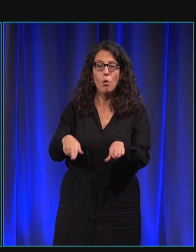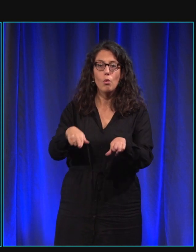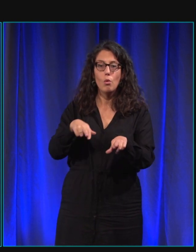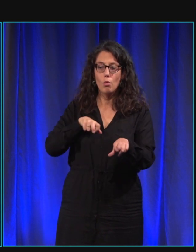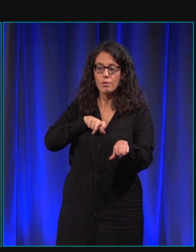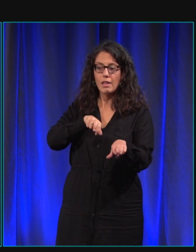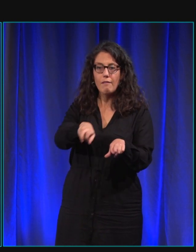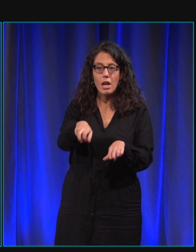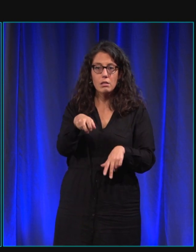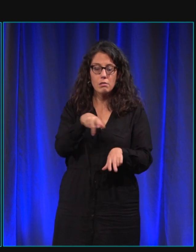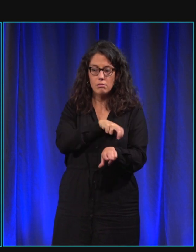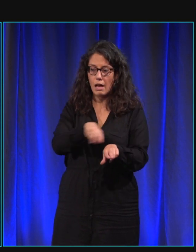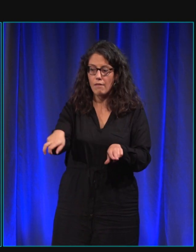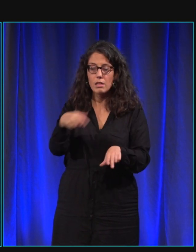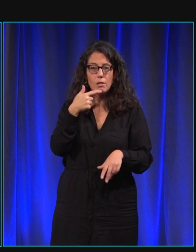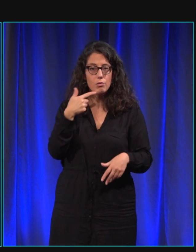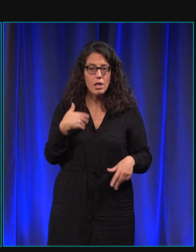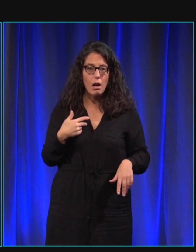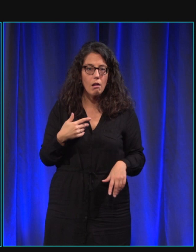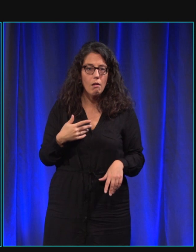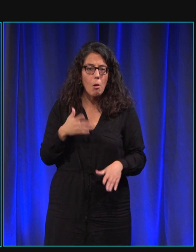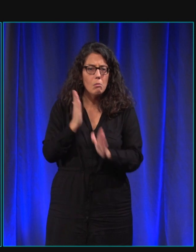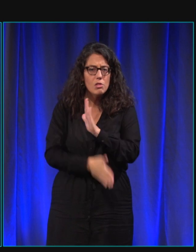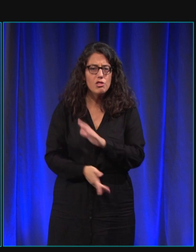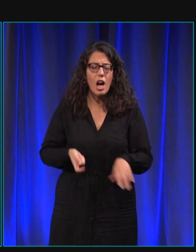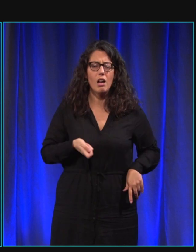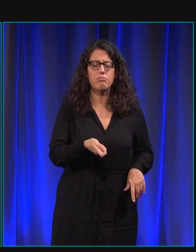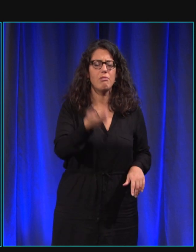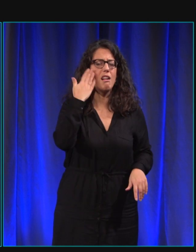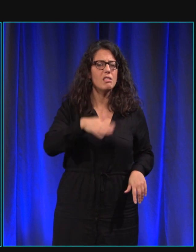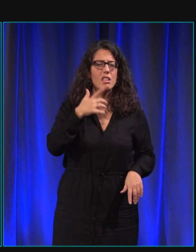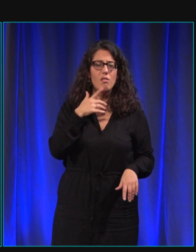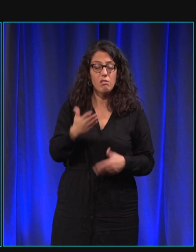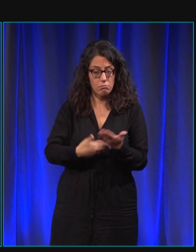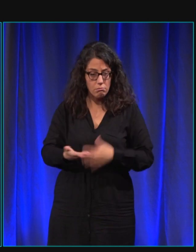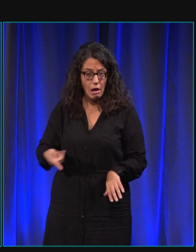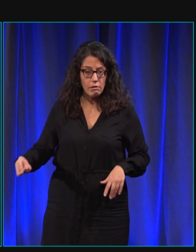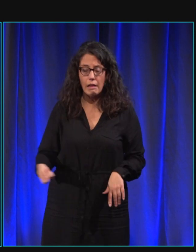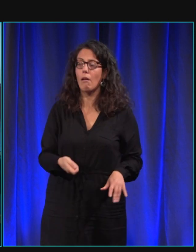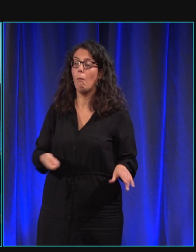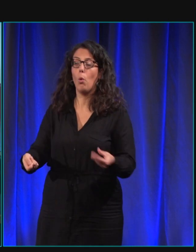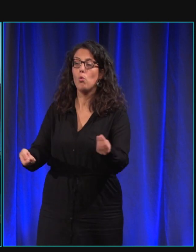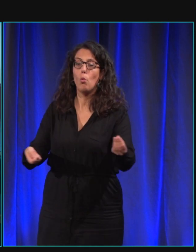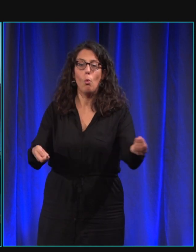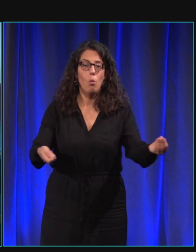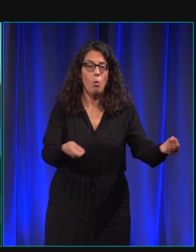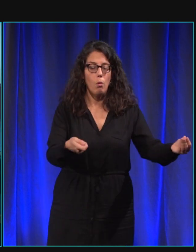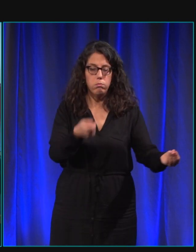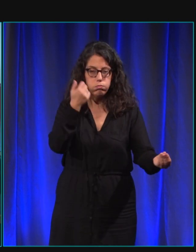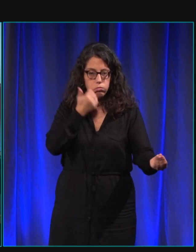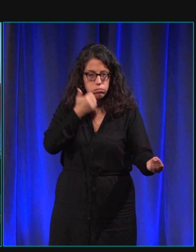pour traverser une rue, on lui demande les lignes. Au moins, on n'a pas galéré avec notre canne pour trouver l'emplacement idéal. pour trouver.